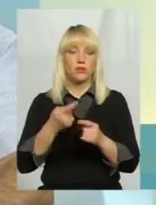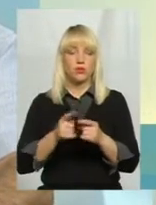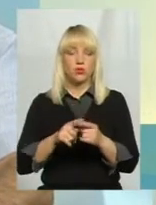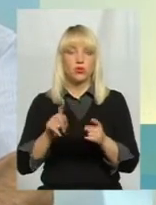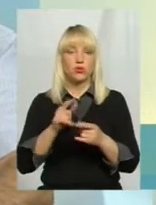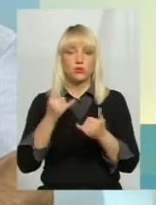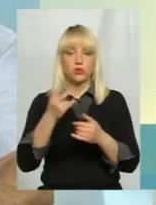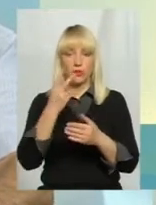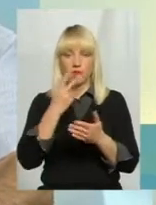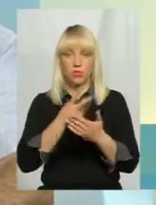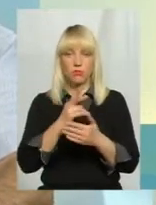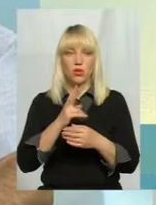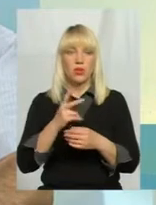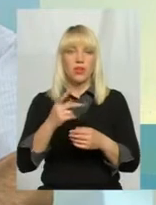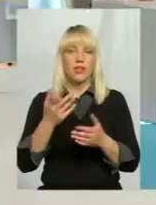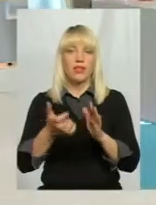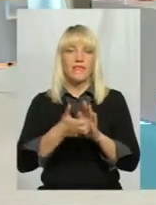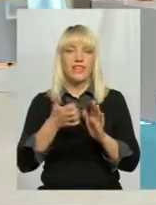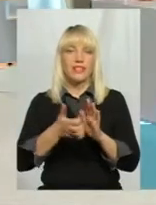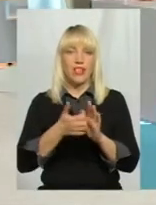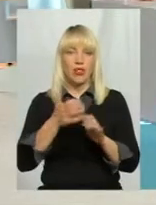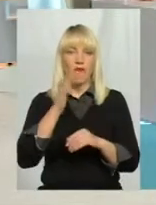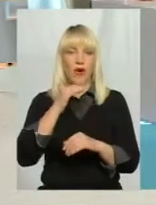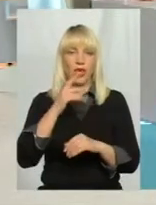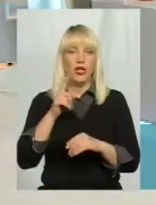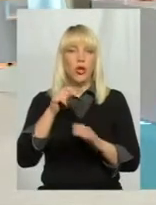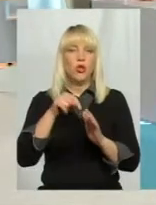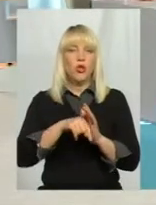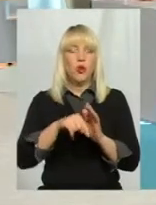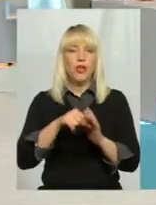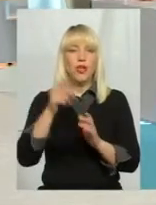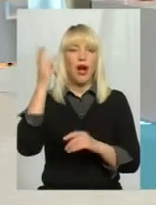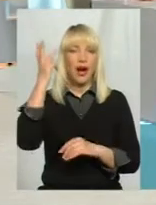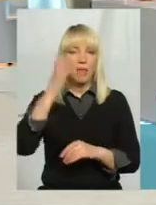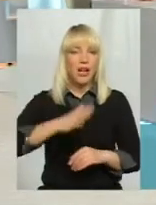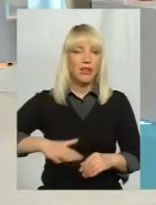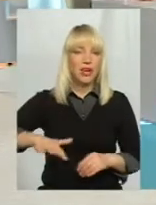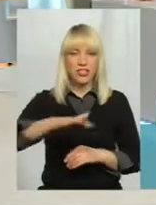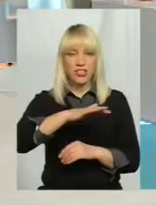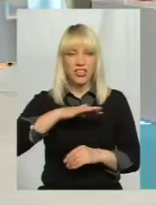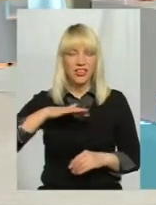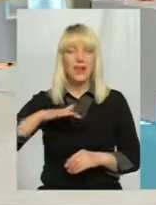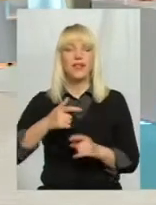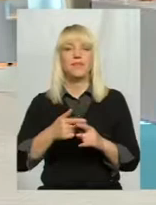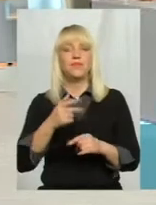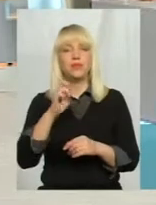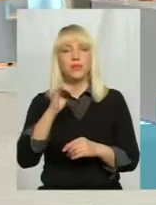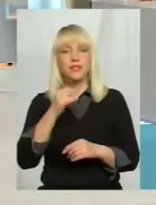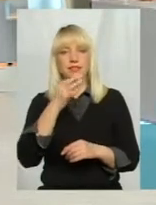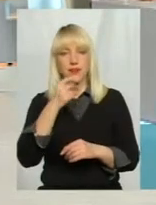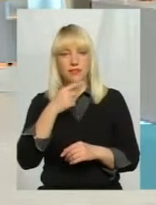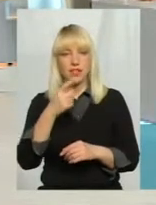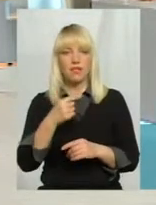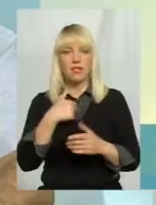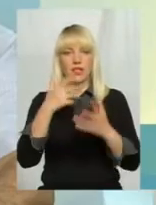сьогодні, проблема є дефіциту води. Що стосується Хмельниччини, ви знаєте, я б навіть сказав, що я закоханий